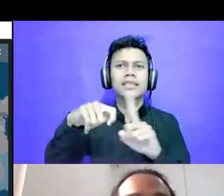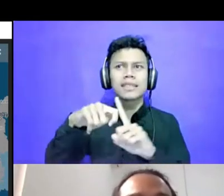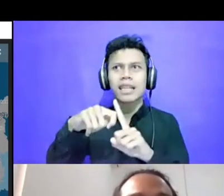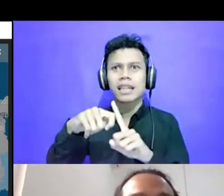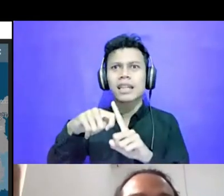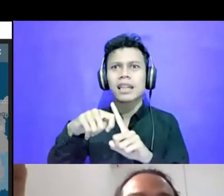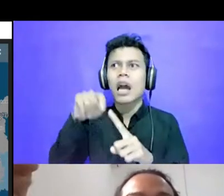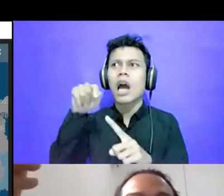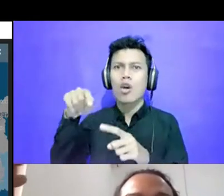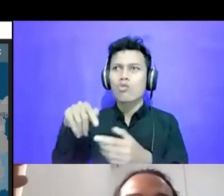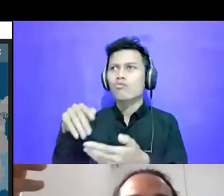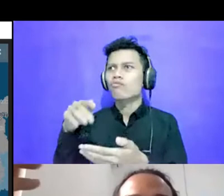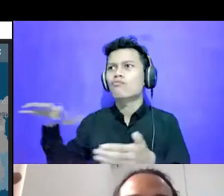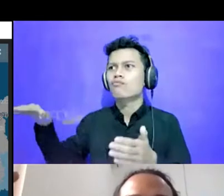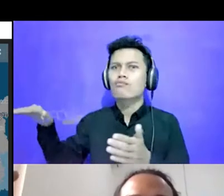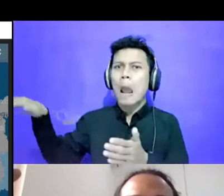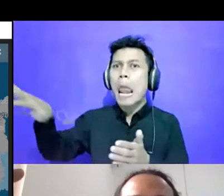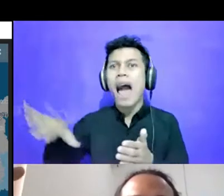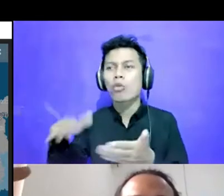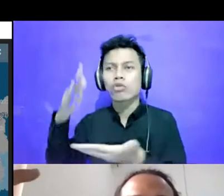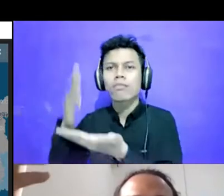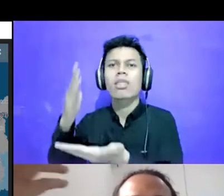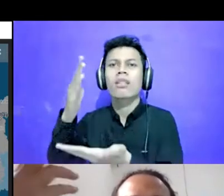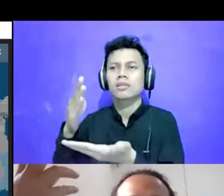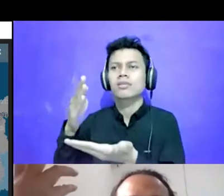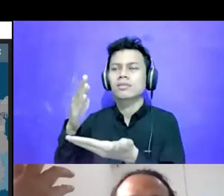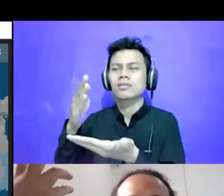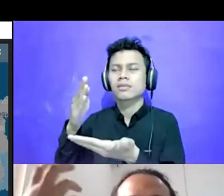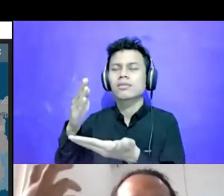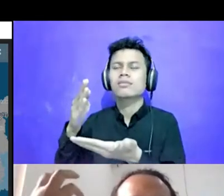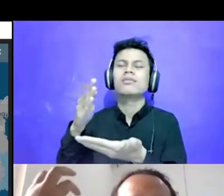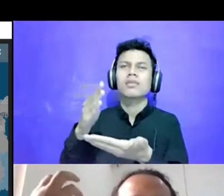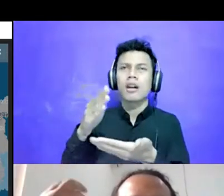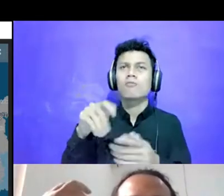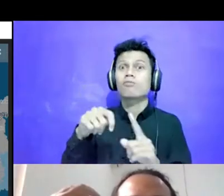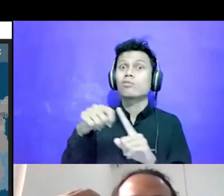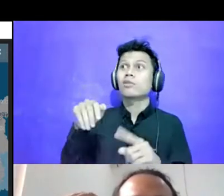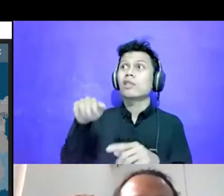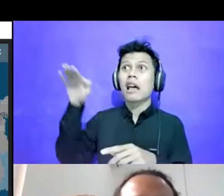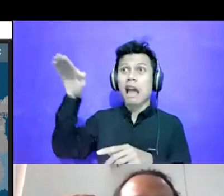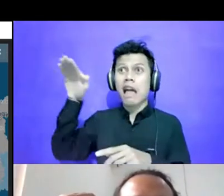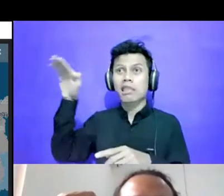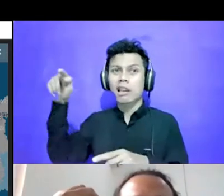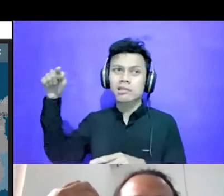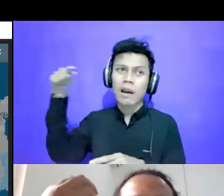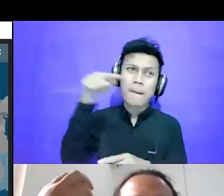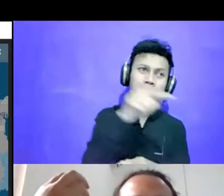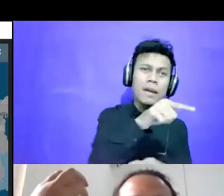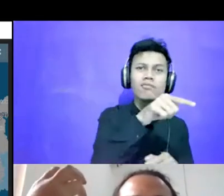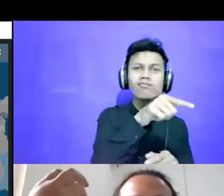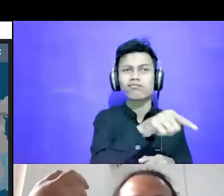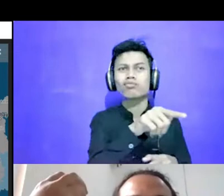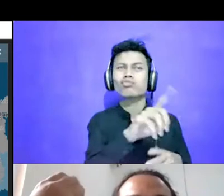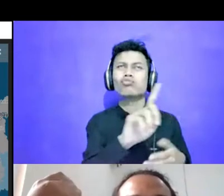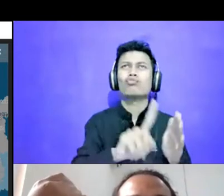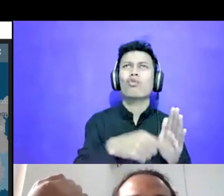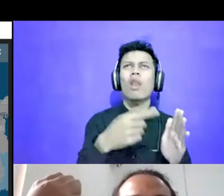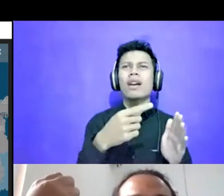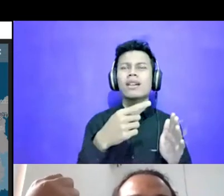Laut Dari Situ Kita Melihat Bahwa Dari Hulu Sampai Hilir Itu Mulai